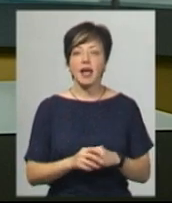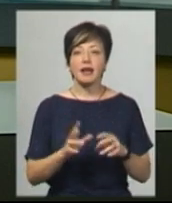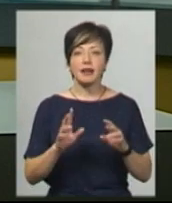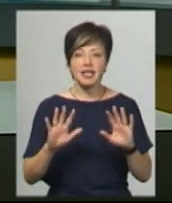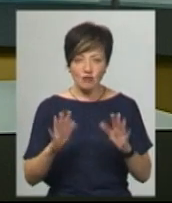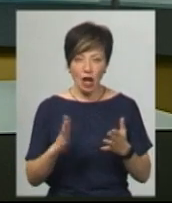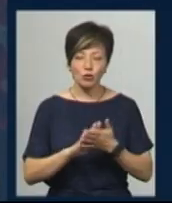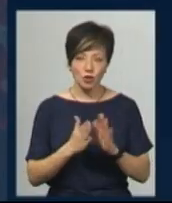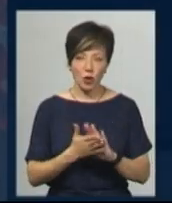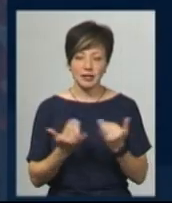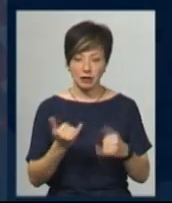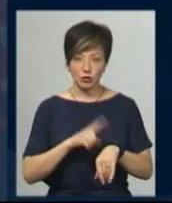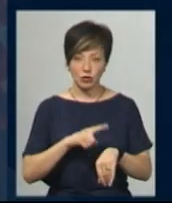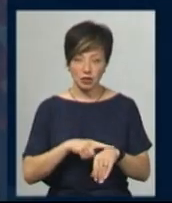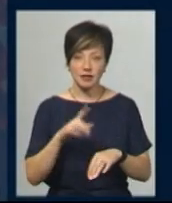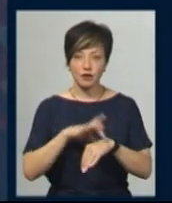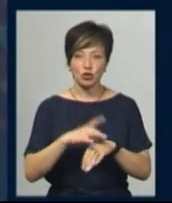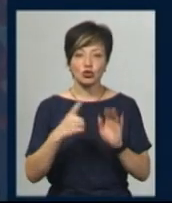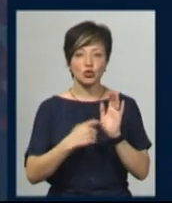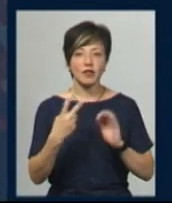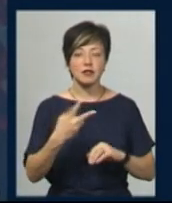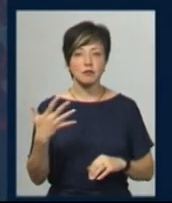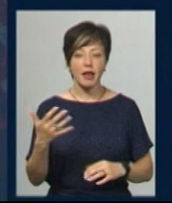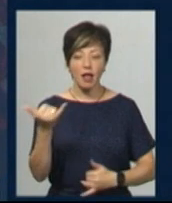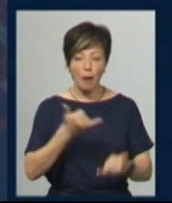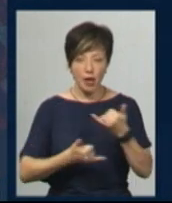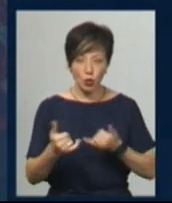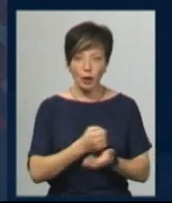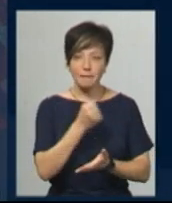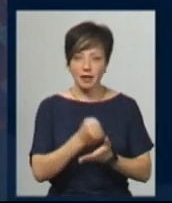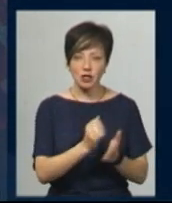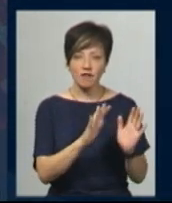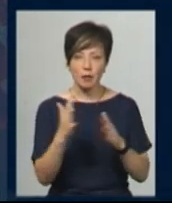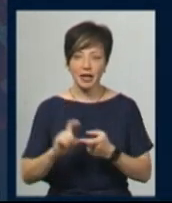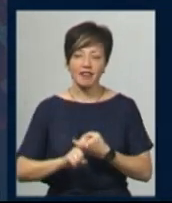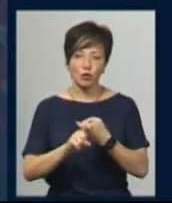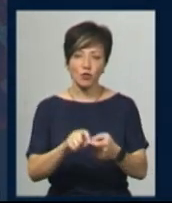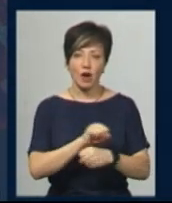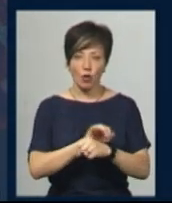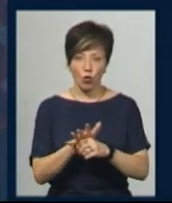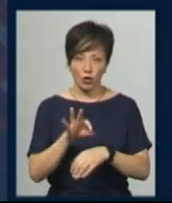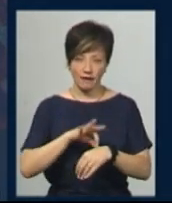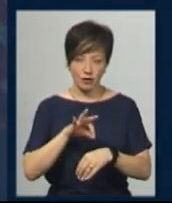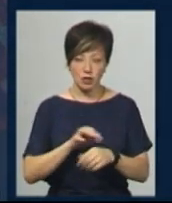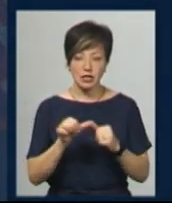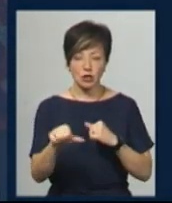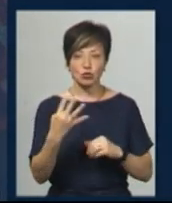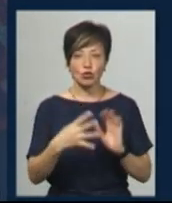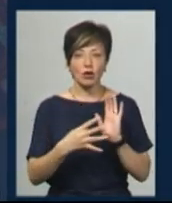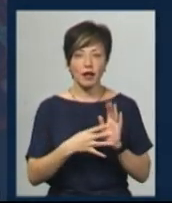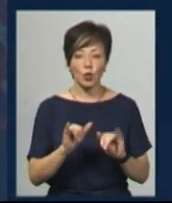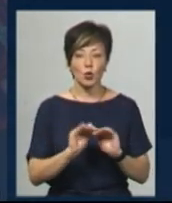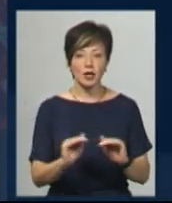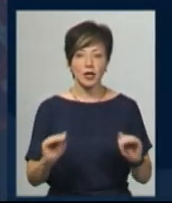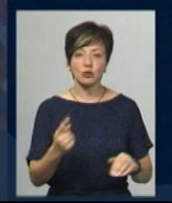станом на цю годину зафіксовано в області 625 лабораторно підтверджених випадків інфікування коронавірусом. З них 49 у